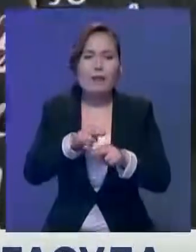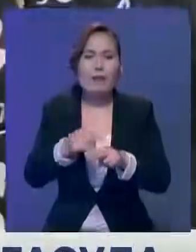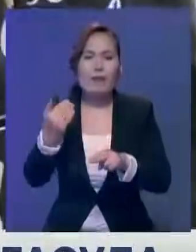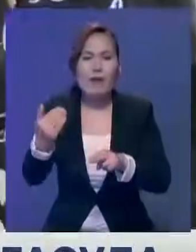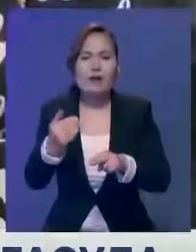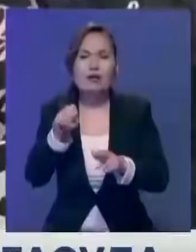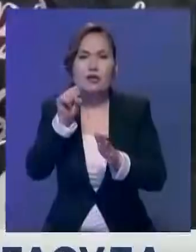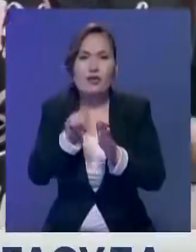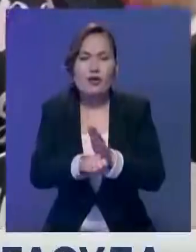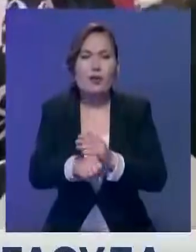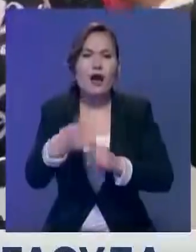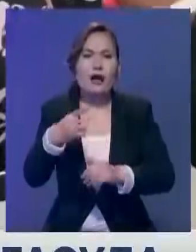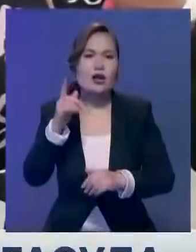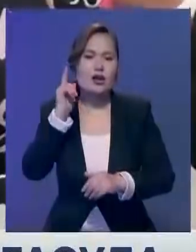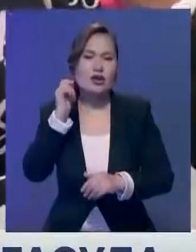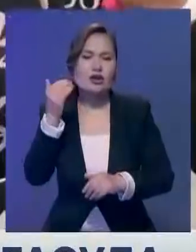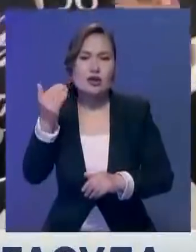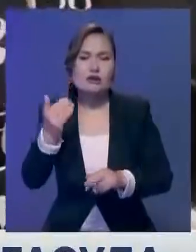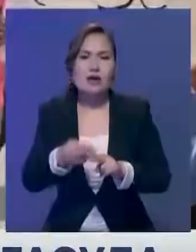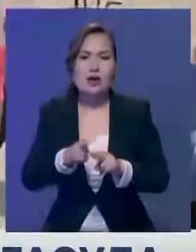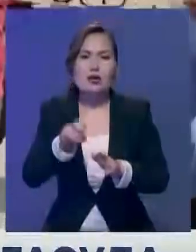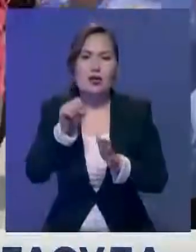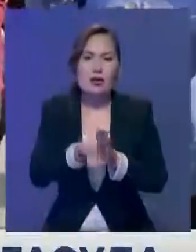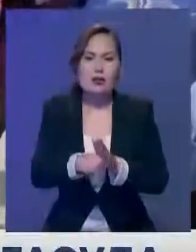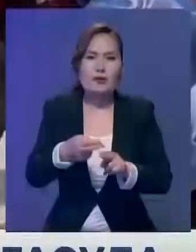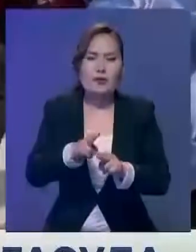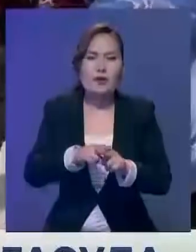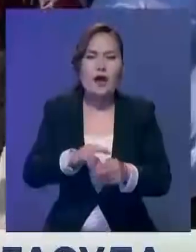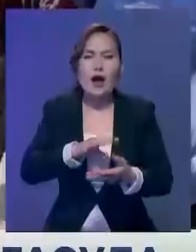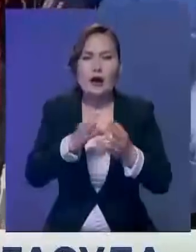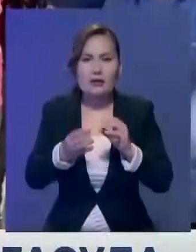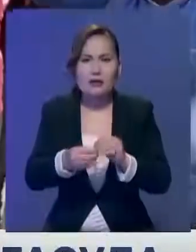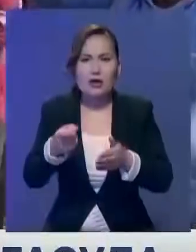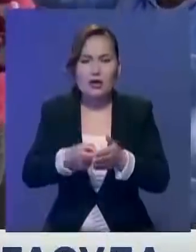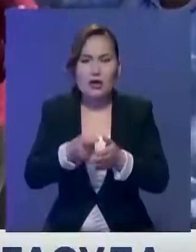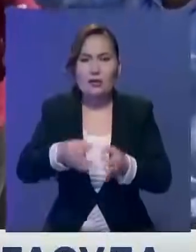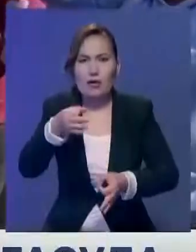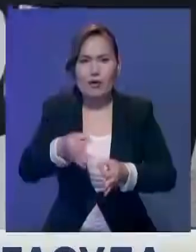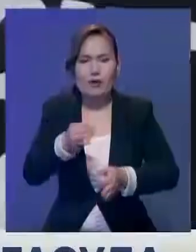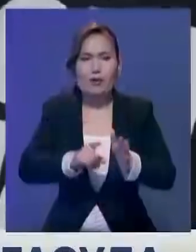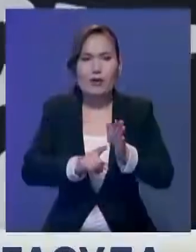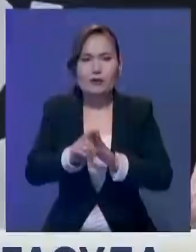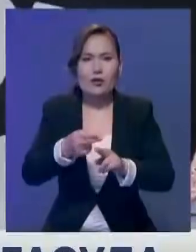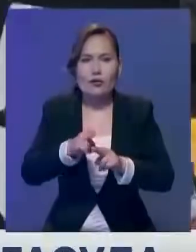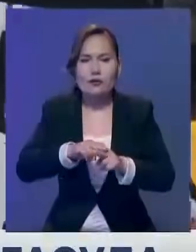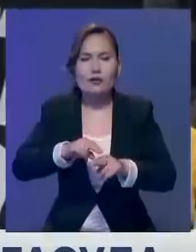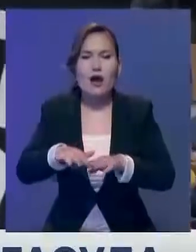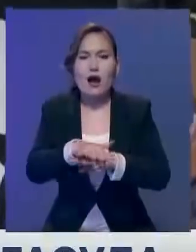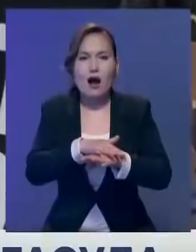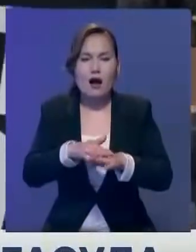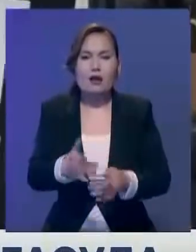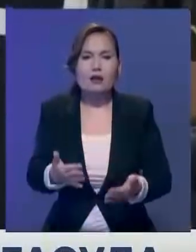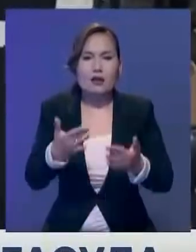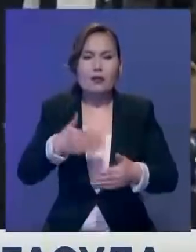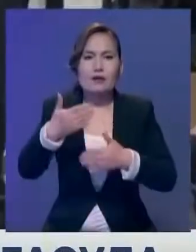қырғы жастағы азаматтың қолында қару болды ма, оған үйін түнті тұралы ордер не үшін табысталу керек болған деген қарапайым